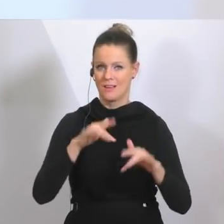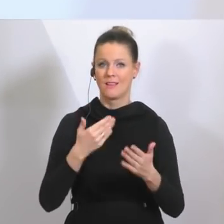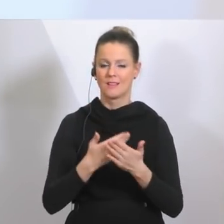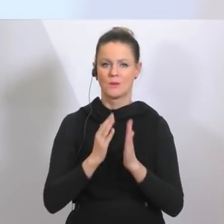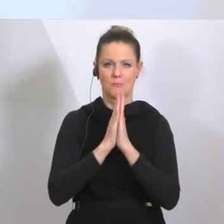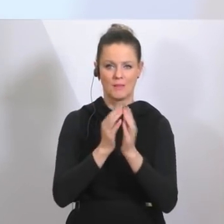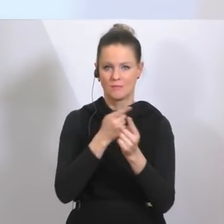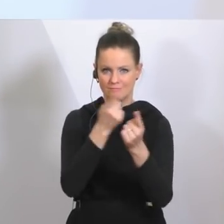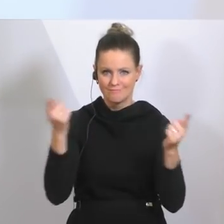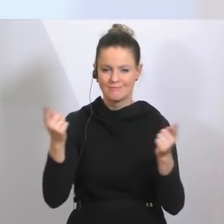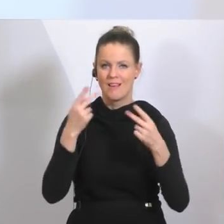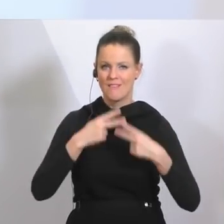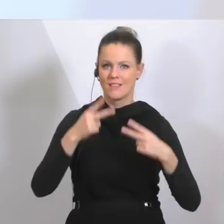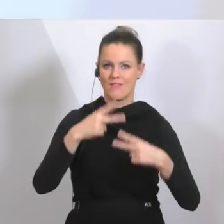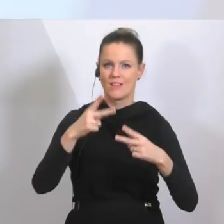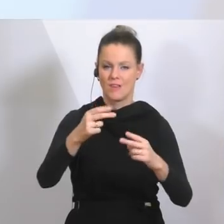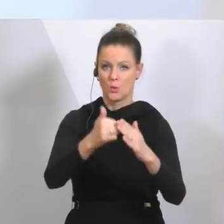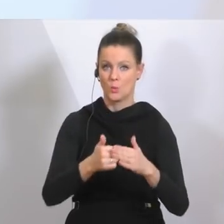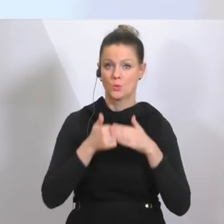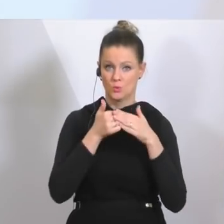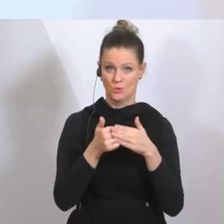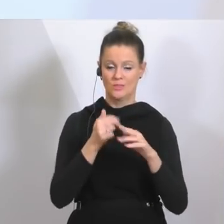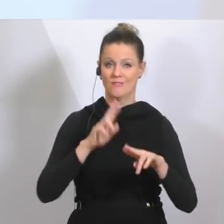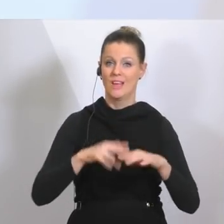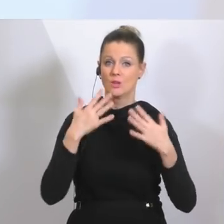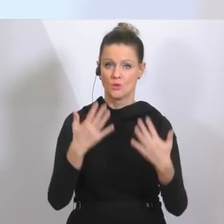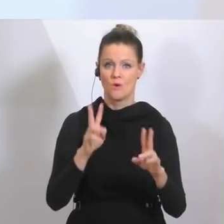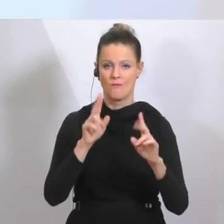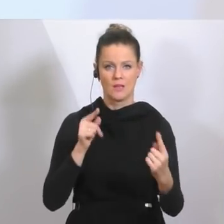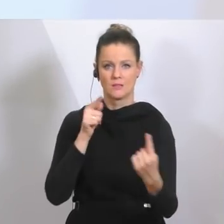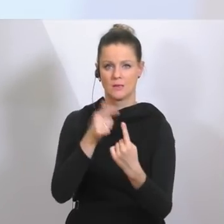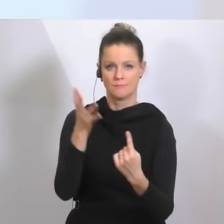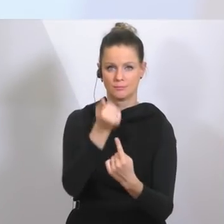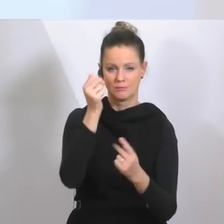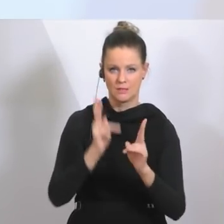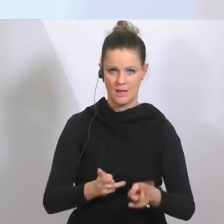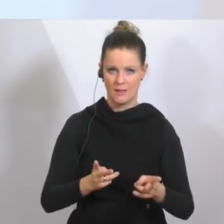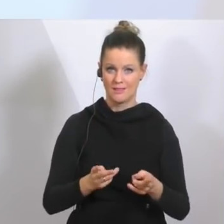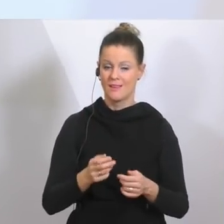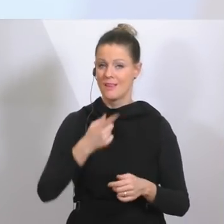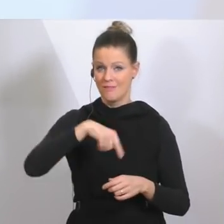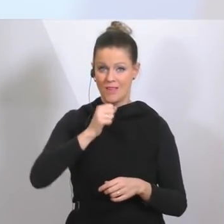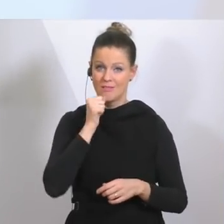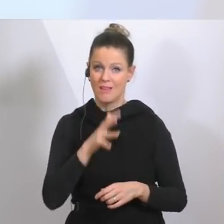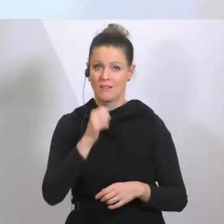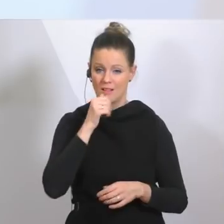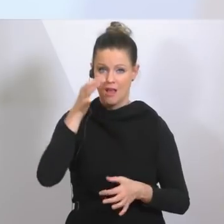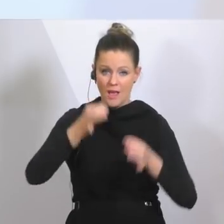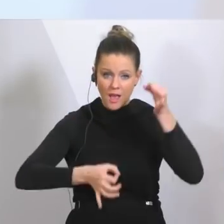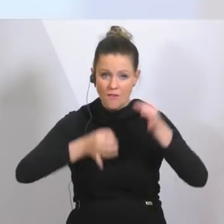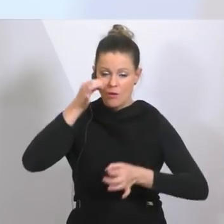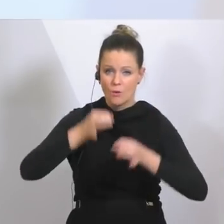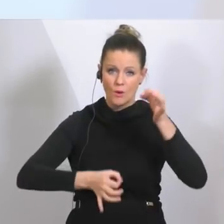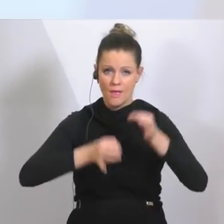zu unterstützen. Nur dann haben wir die Chance, das Ziel tatsächlich zu erreichen. Und wir schauen uns tagtäglich evaluierend,